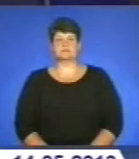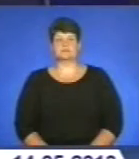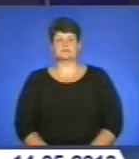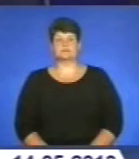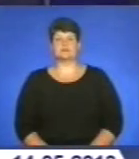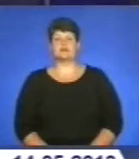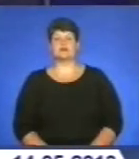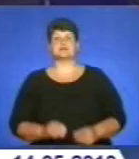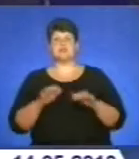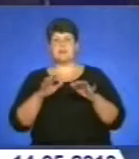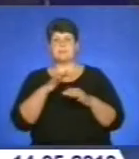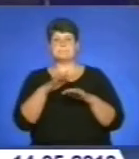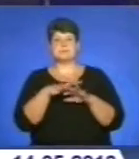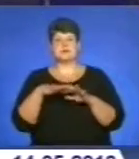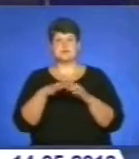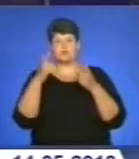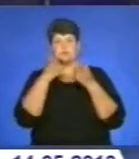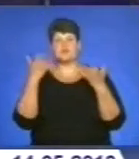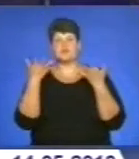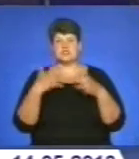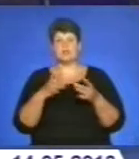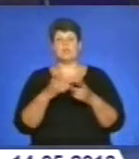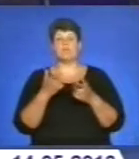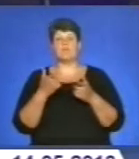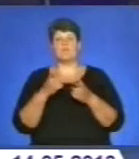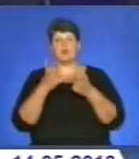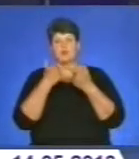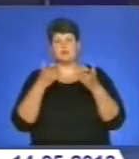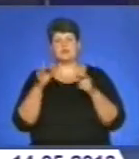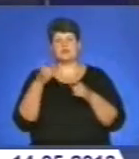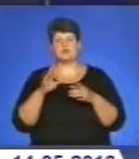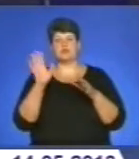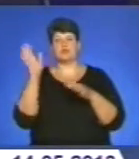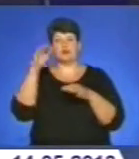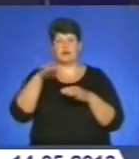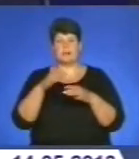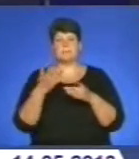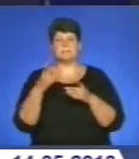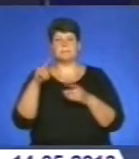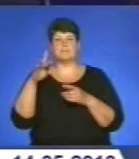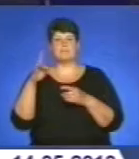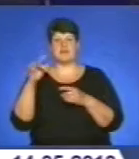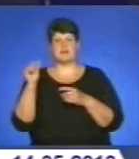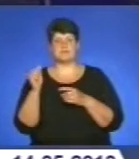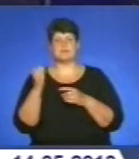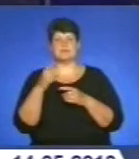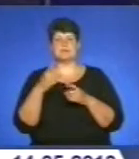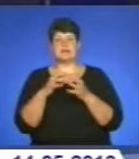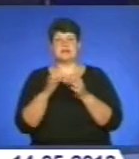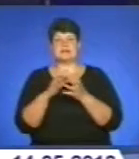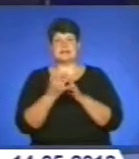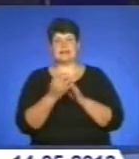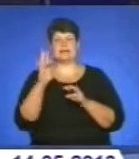Засоби масової інформації вже повідомляли про те, що обвалилася права вежа Червоноградського замку поблизу села Нирків